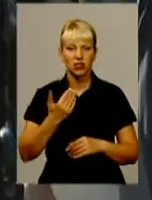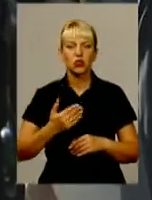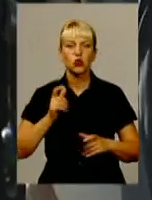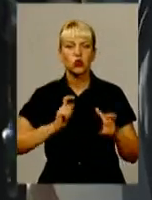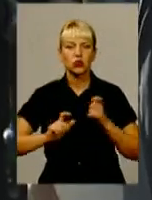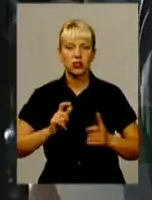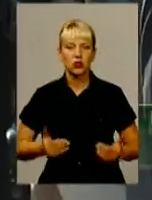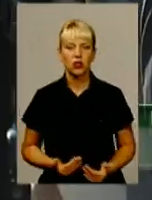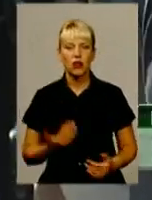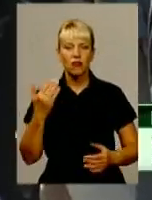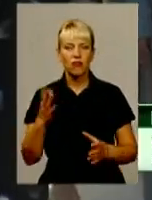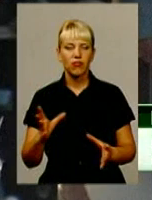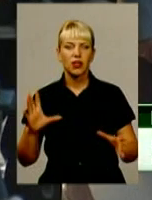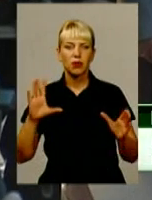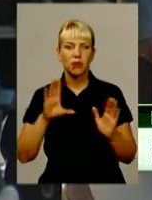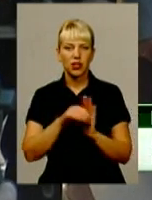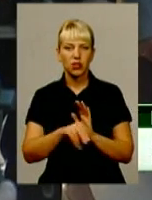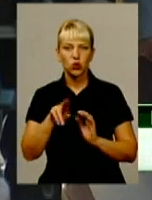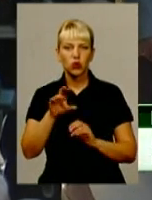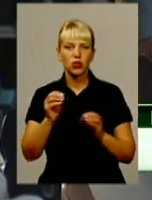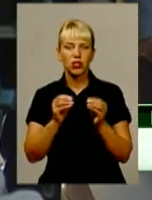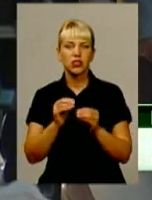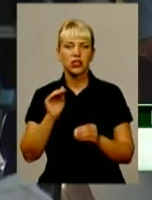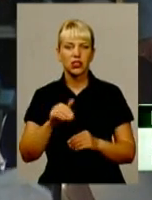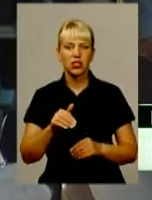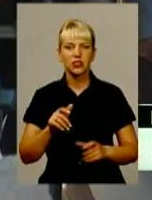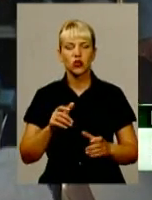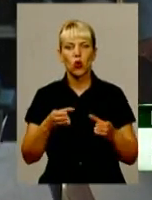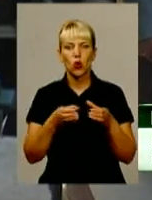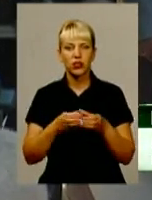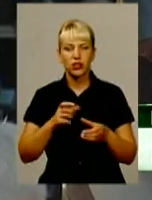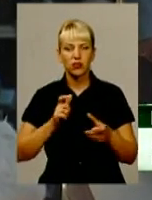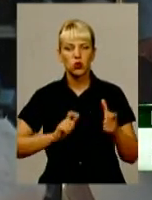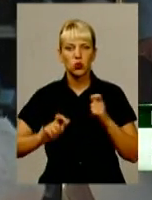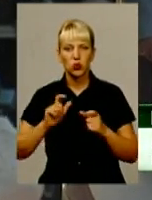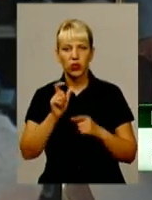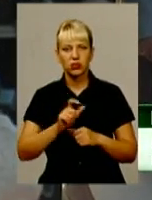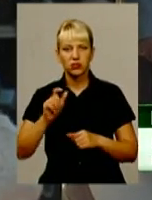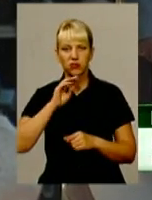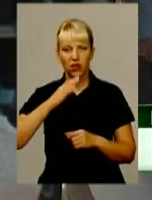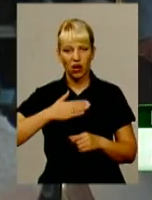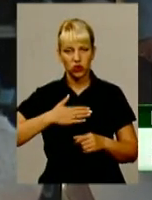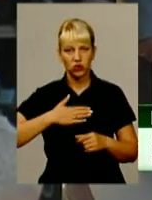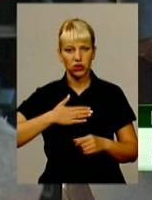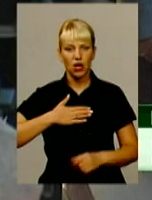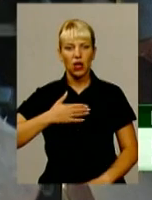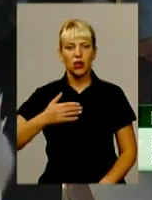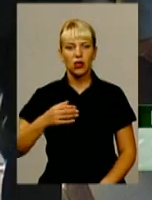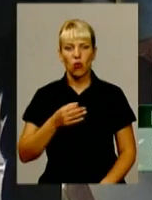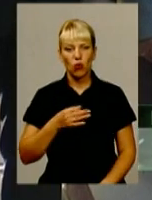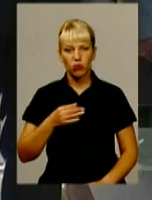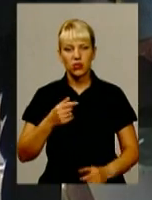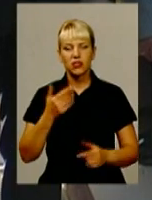Ви приєднуєтеся до 10-ти тисячного колективу студентів нашого університету. Я хочу вам